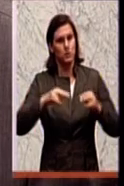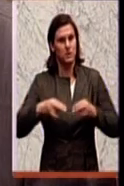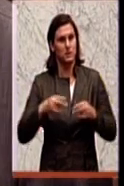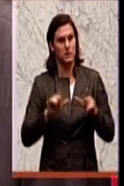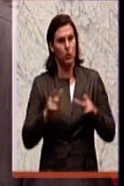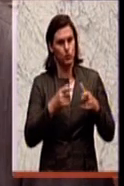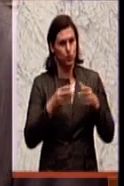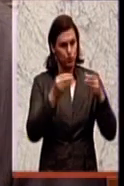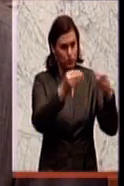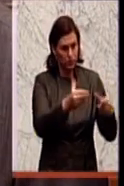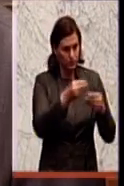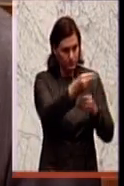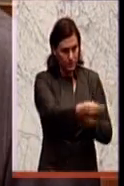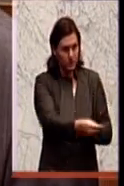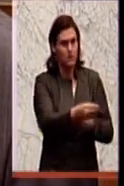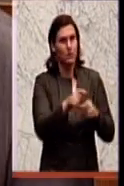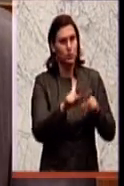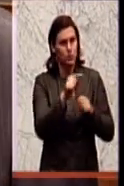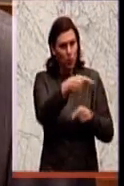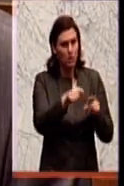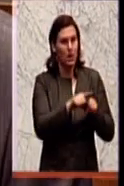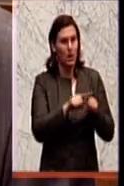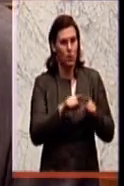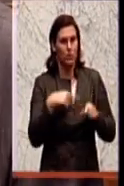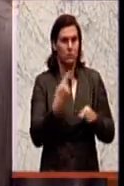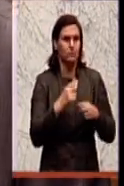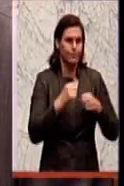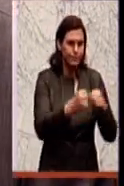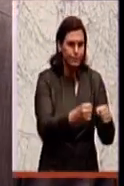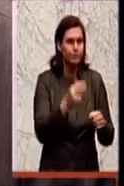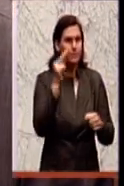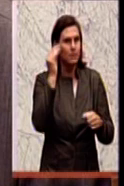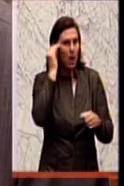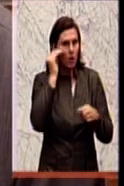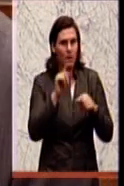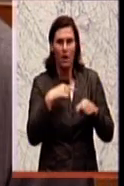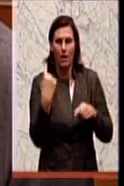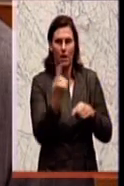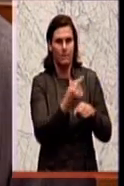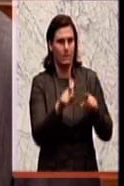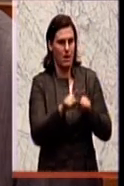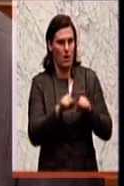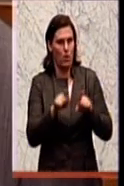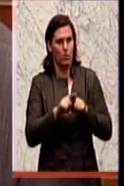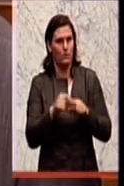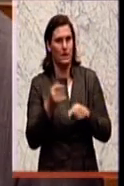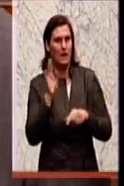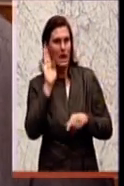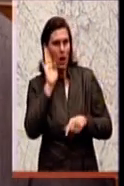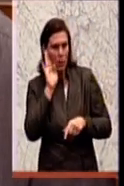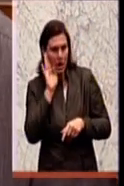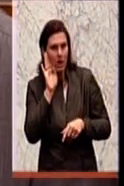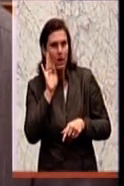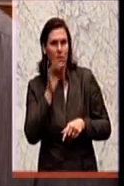Wir werden dort auch, und wir setzen uns dafür ein, ich nehme an, alle anderen auch, ein Hearing durchführen, um damit umzugehen, wie